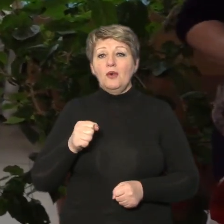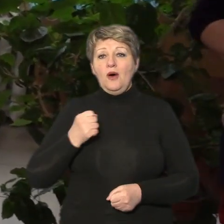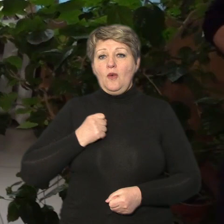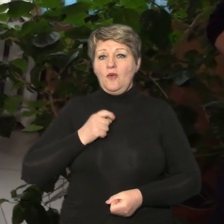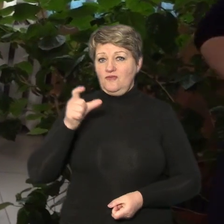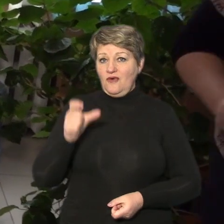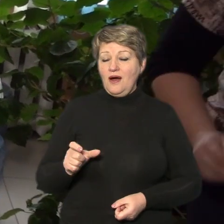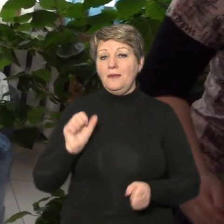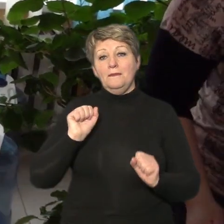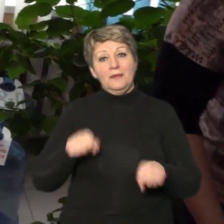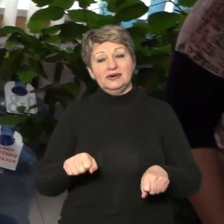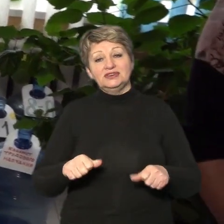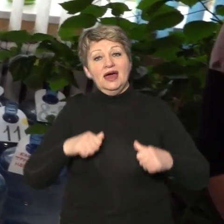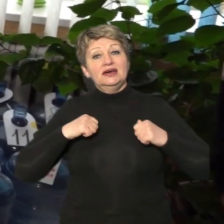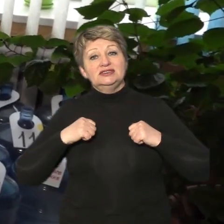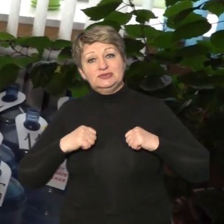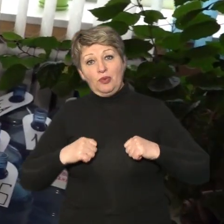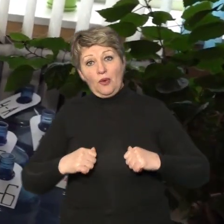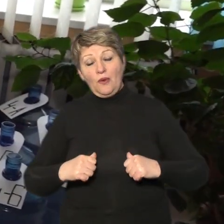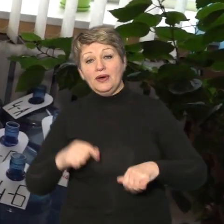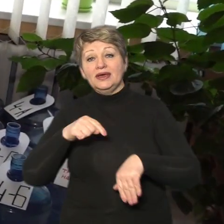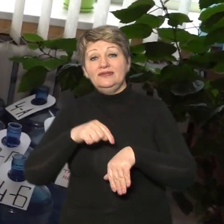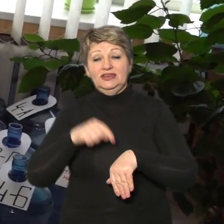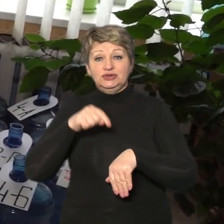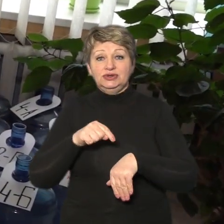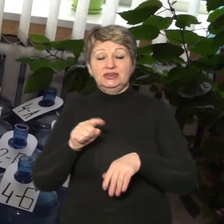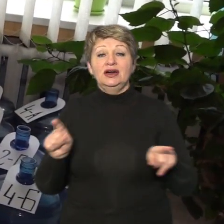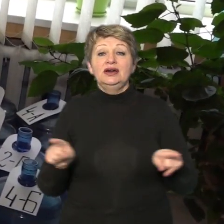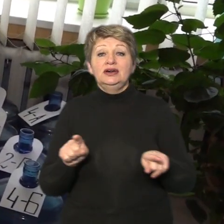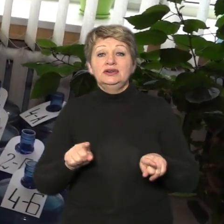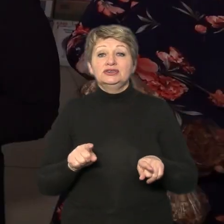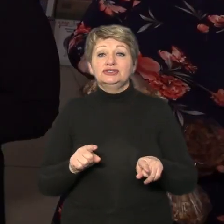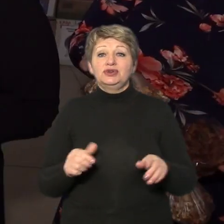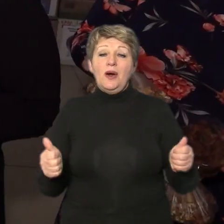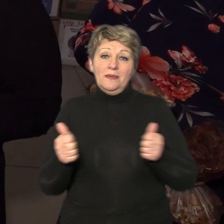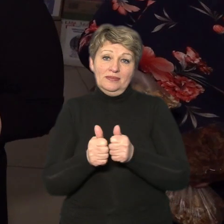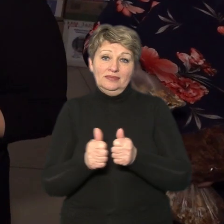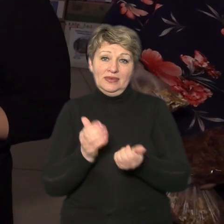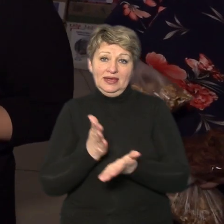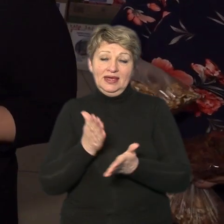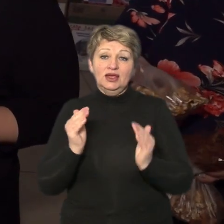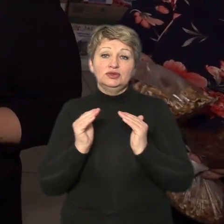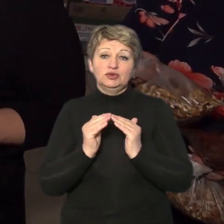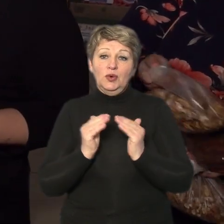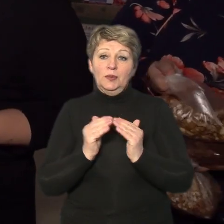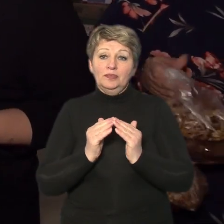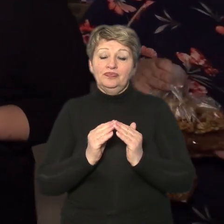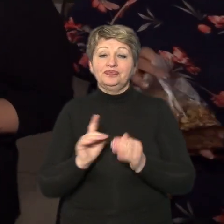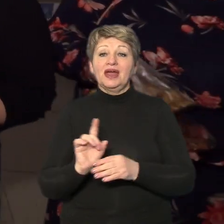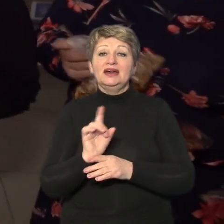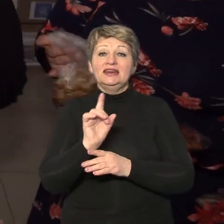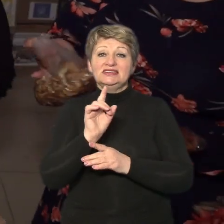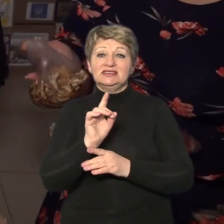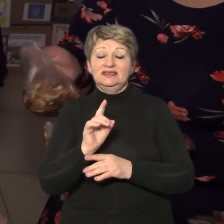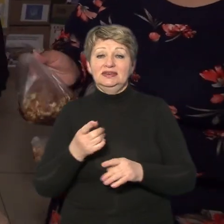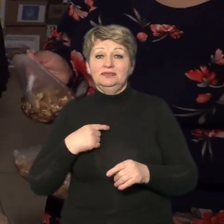і спокій але і відчуття що з ним поруч дім кладемо їм різдвяну світечку щоб вони запалили такого